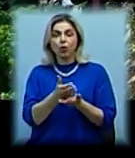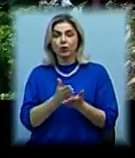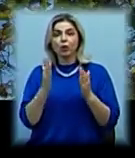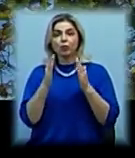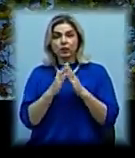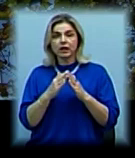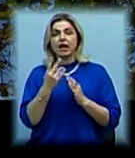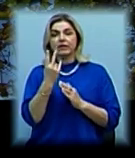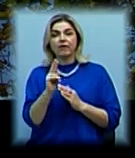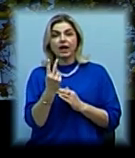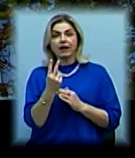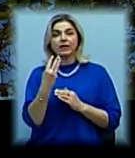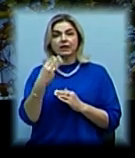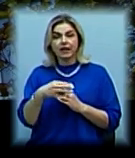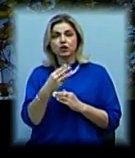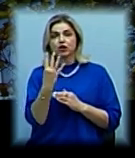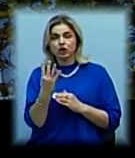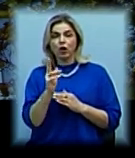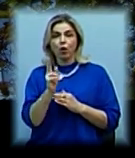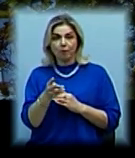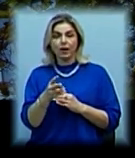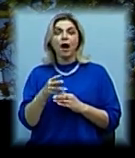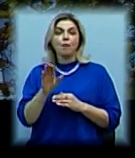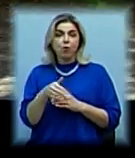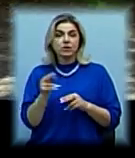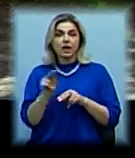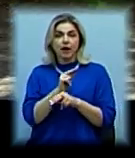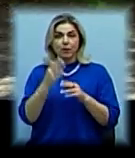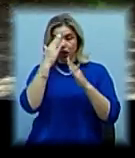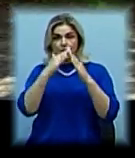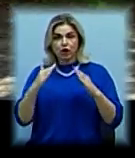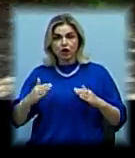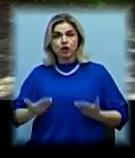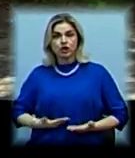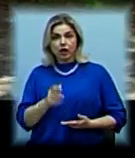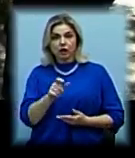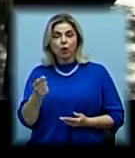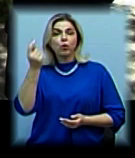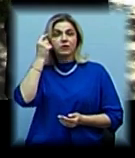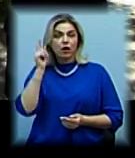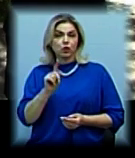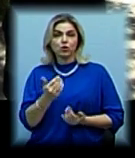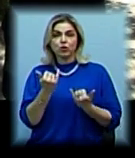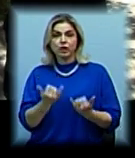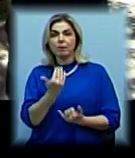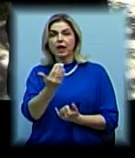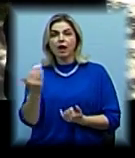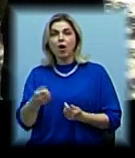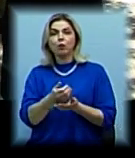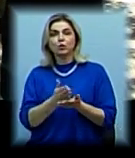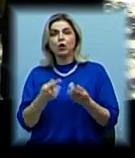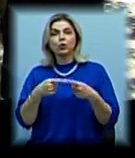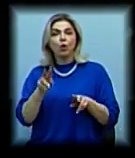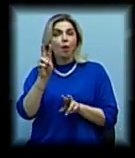будинку 2 гривні 34 копійки. Після ремонту даху мешканці дізнались, що тепер їх обслуговує інша